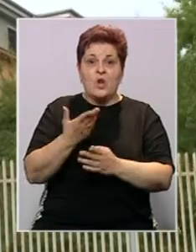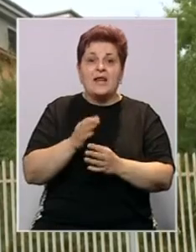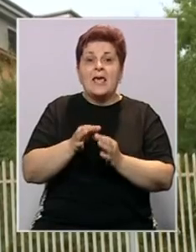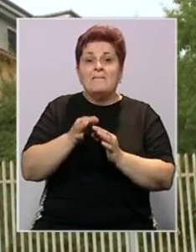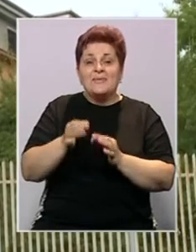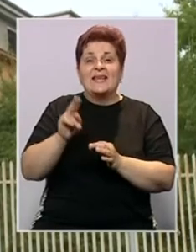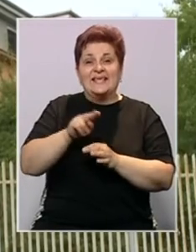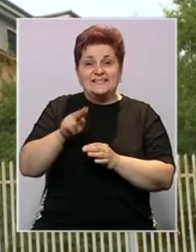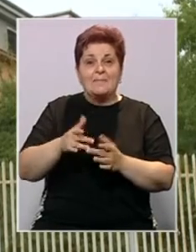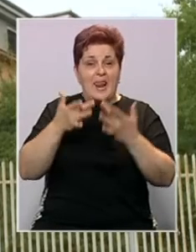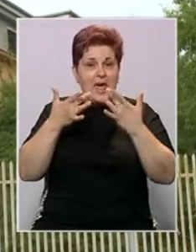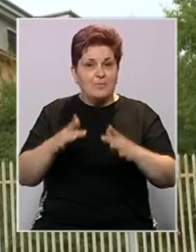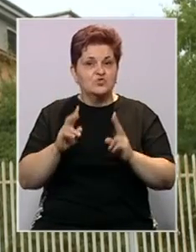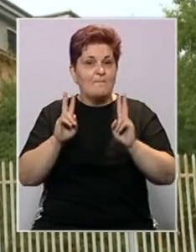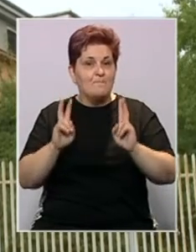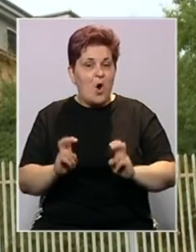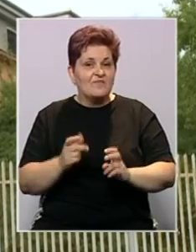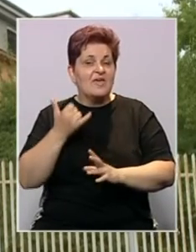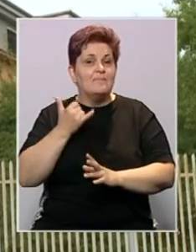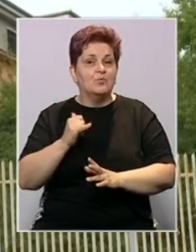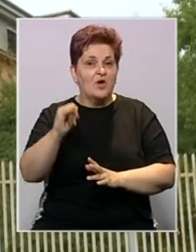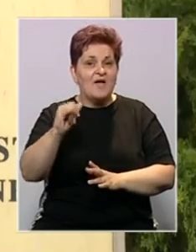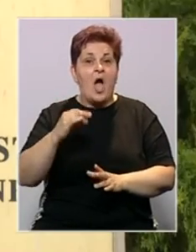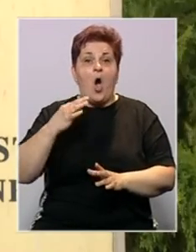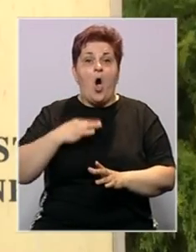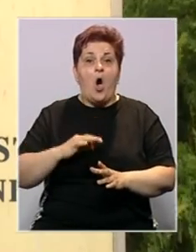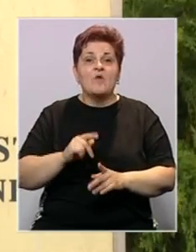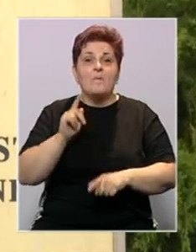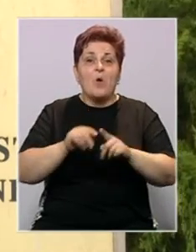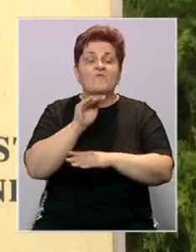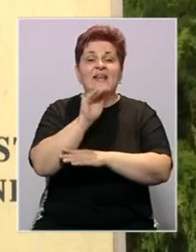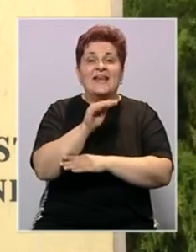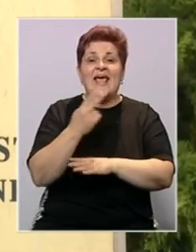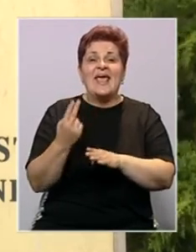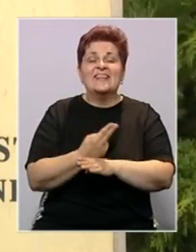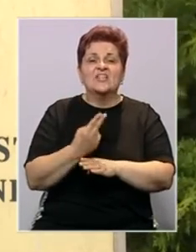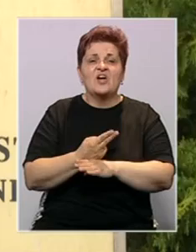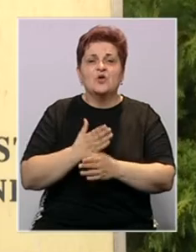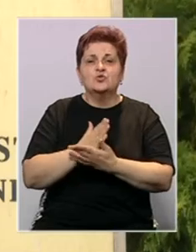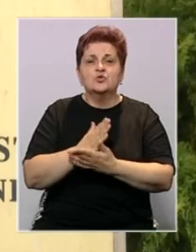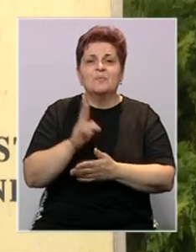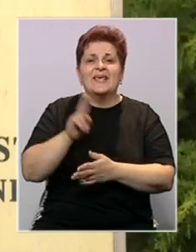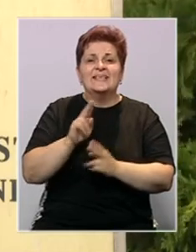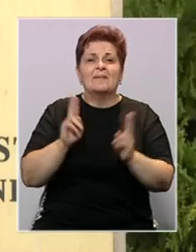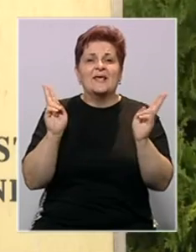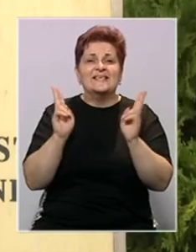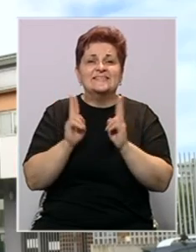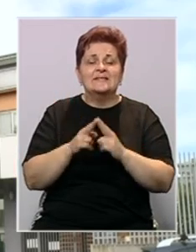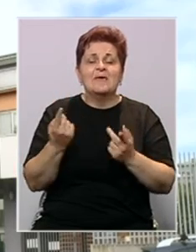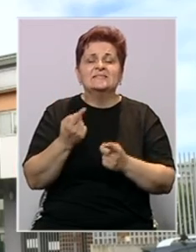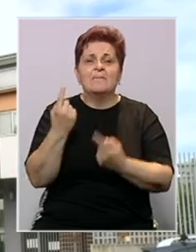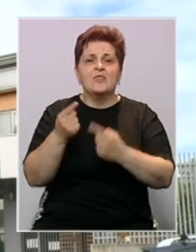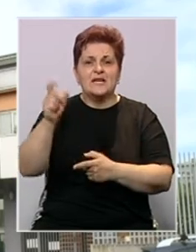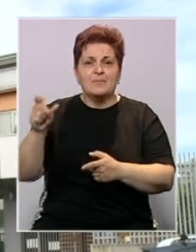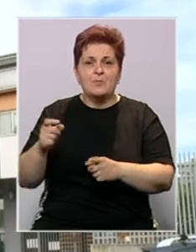određene mjere zabrane na puštanja boravišta i putovanja, obaveze povremenog javljanja državnom organu i zabrane sastajanja sa određenim